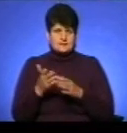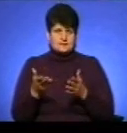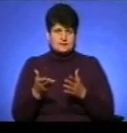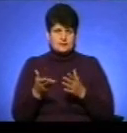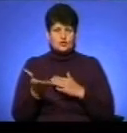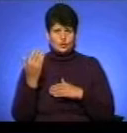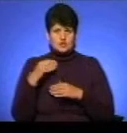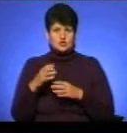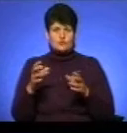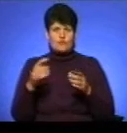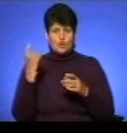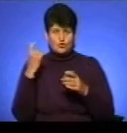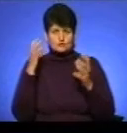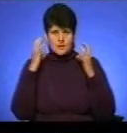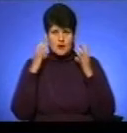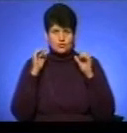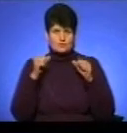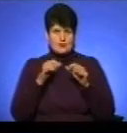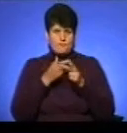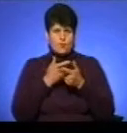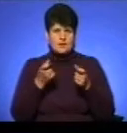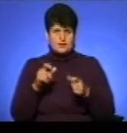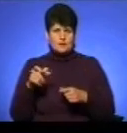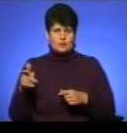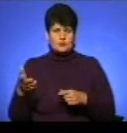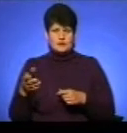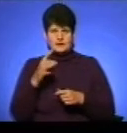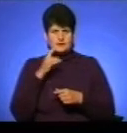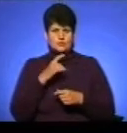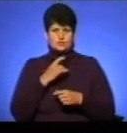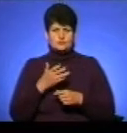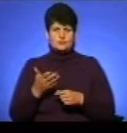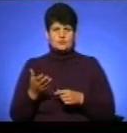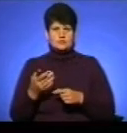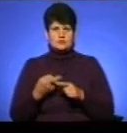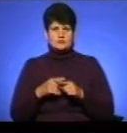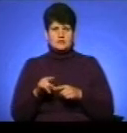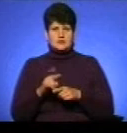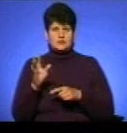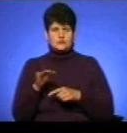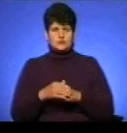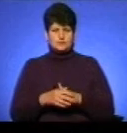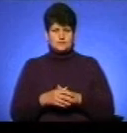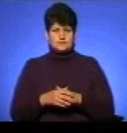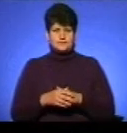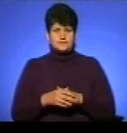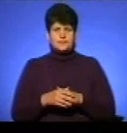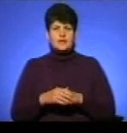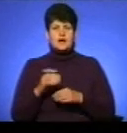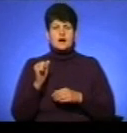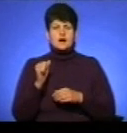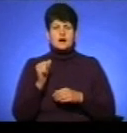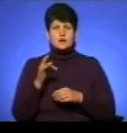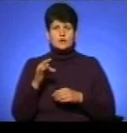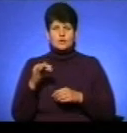колись колгоспі радіо, включив, то й міг попередити людей? Щось негадне тут розуміти. Так, це брехнівся. Якщо добре